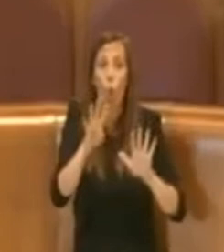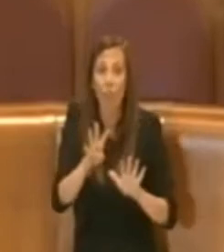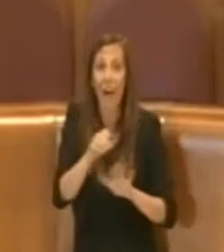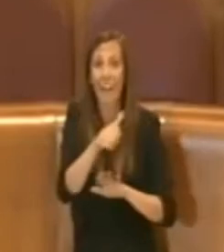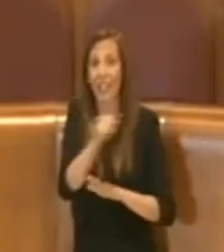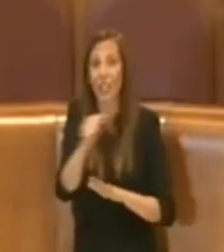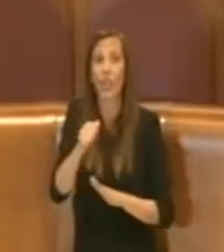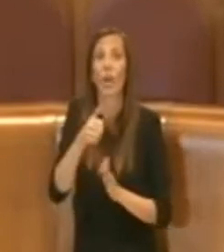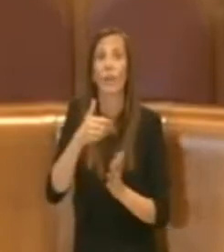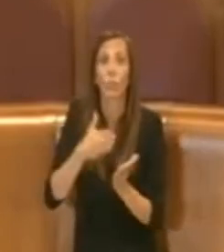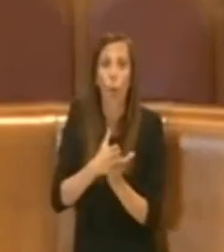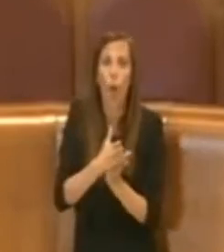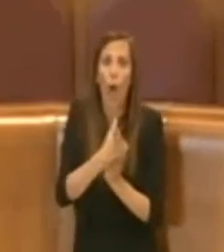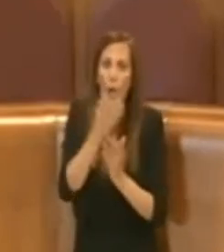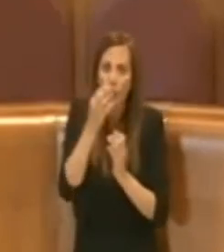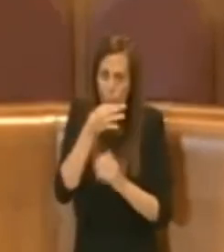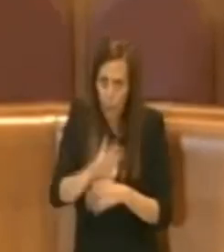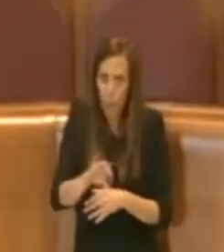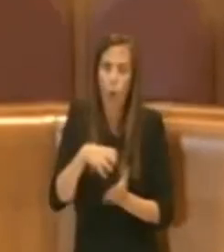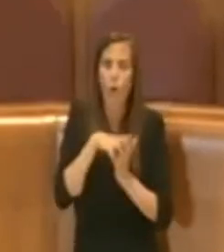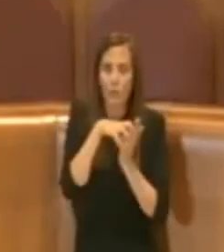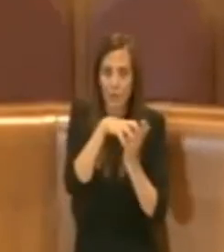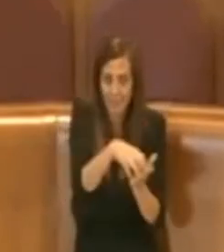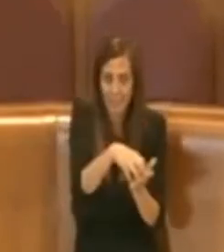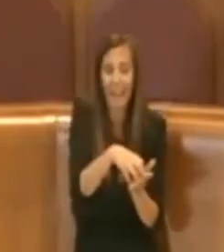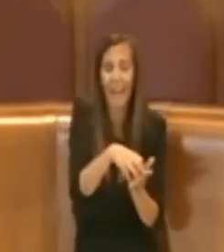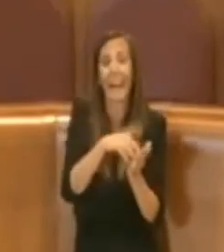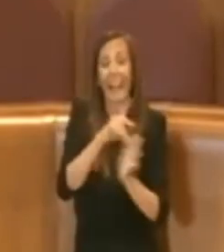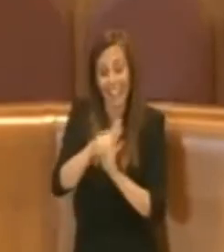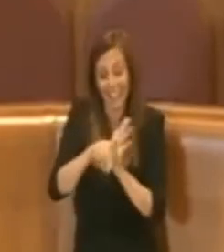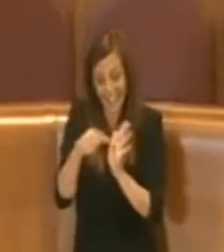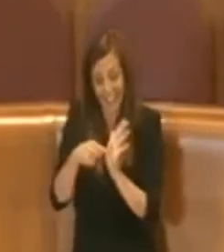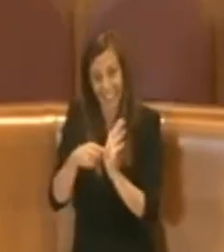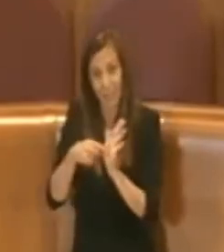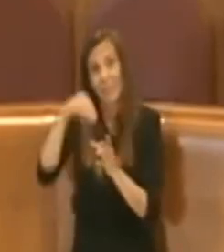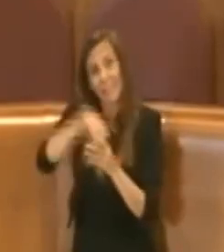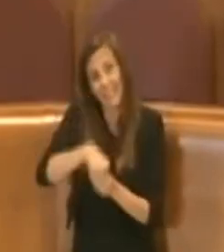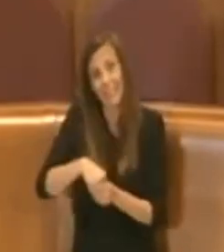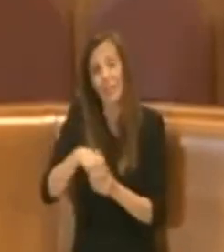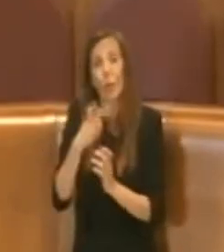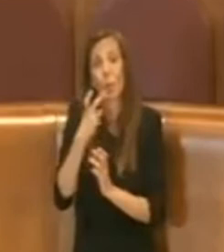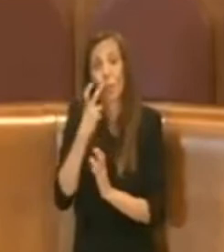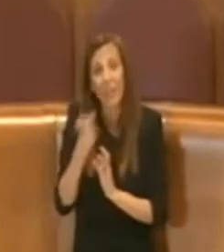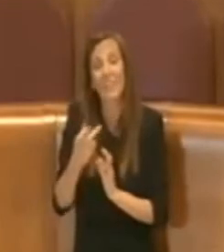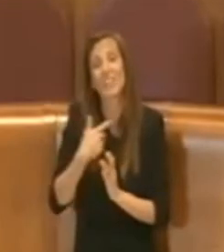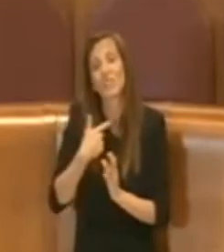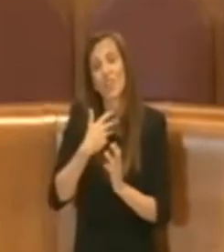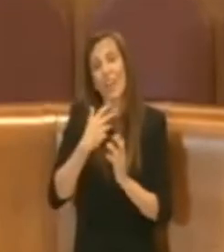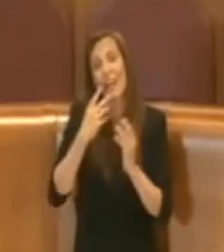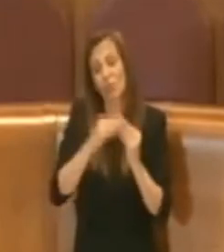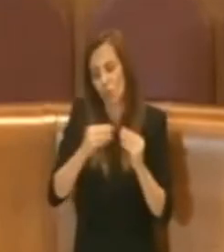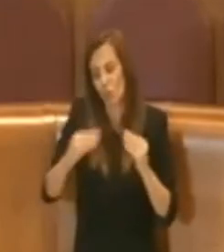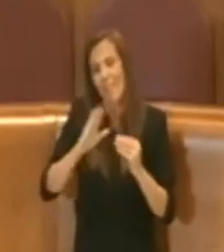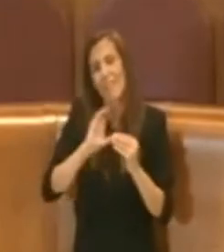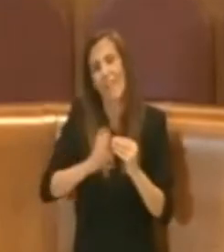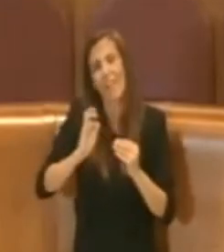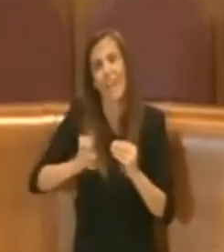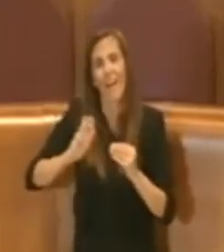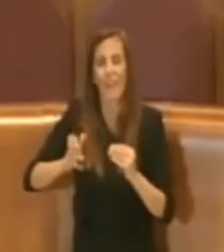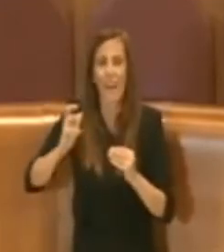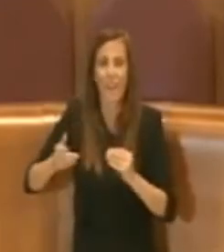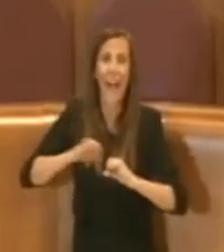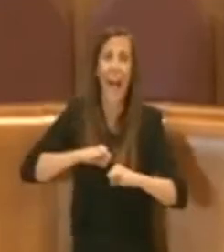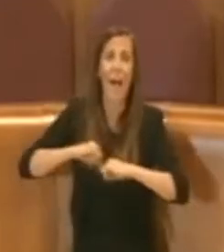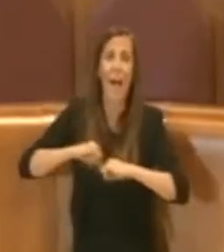'auditorium e comunque eh che la stessa delibera prevede al suo interno una serie di strumenti che l'amministrazione e le